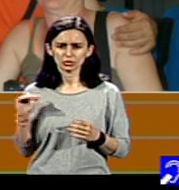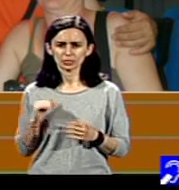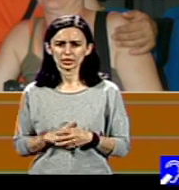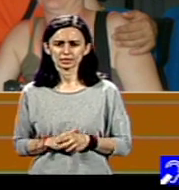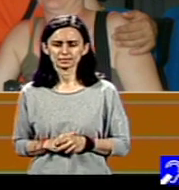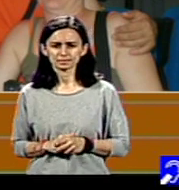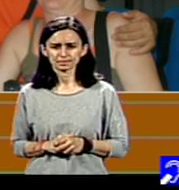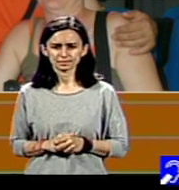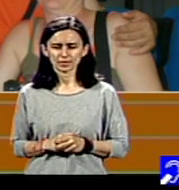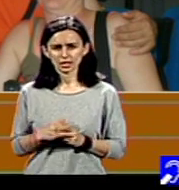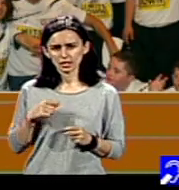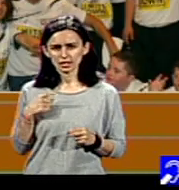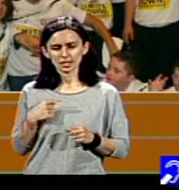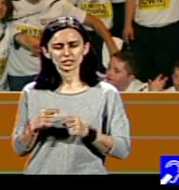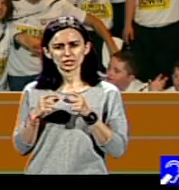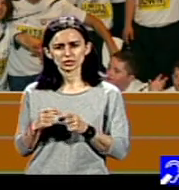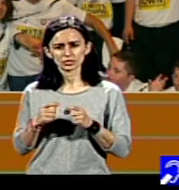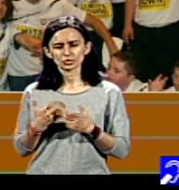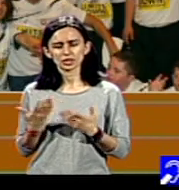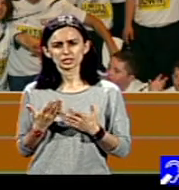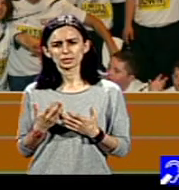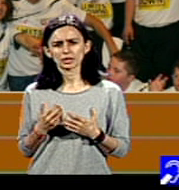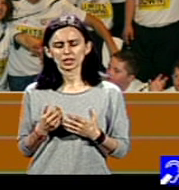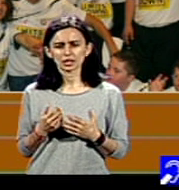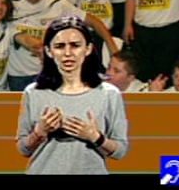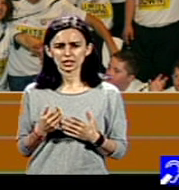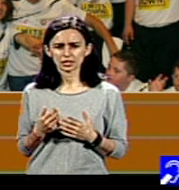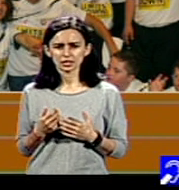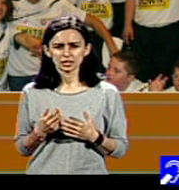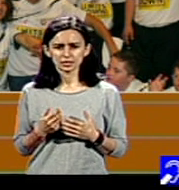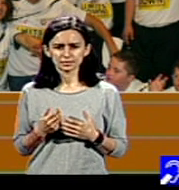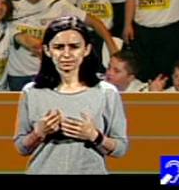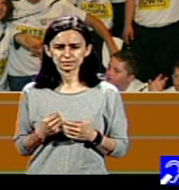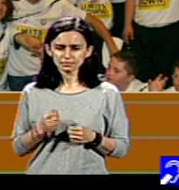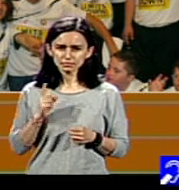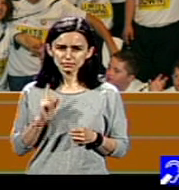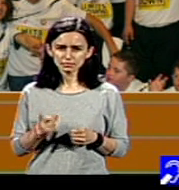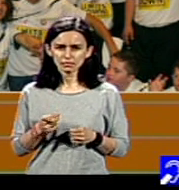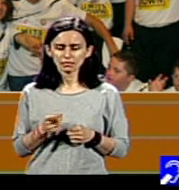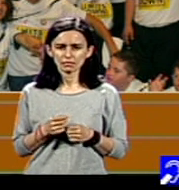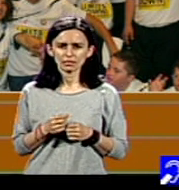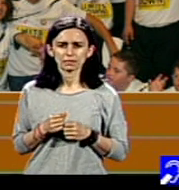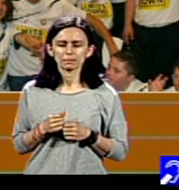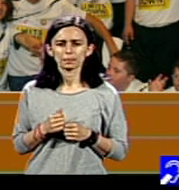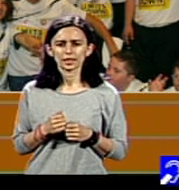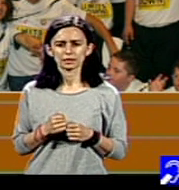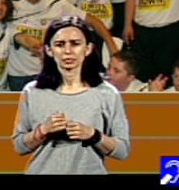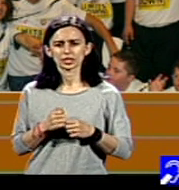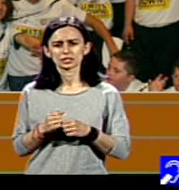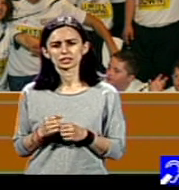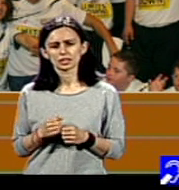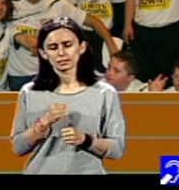E o situație pe care cumva trebuie să o abordez doar în felul ăsta, nu